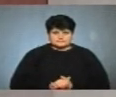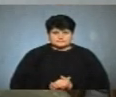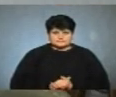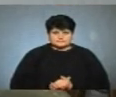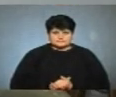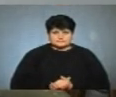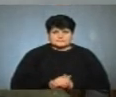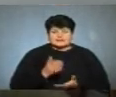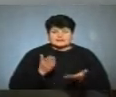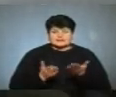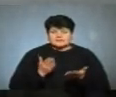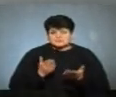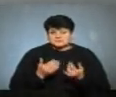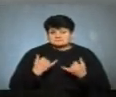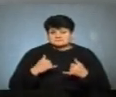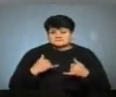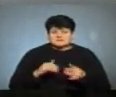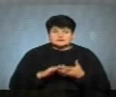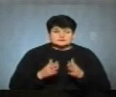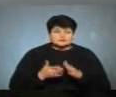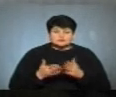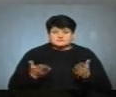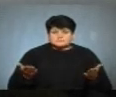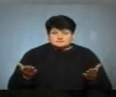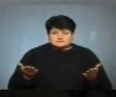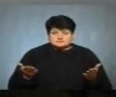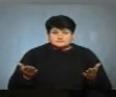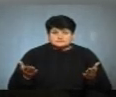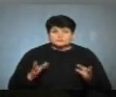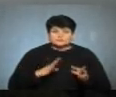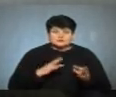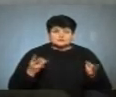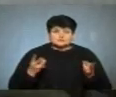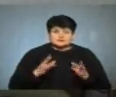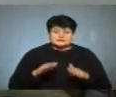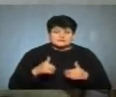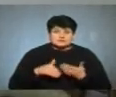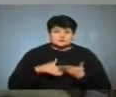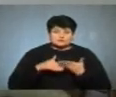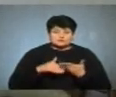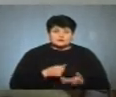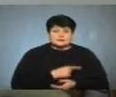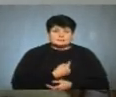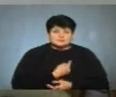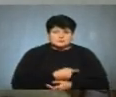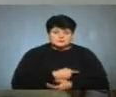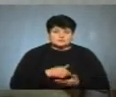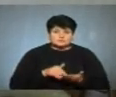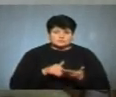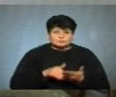Як би банальна ситуація, була необхідність надання медичної допомоги